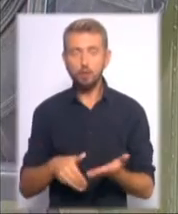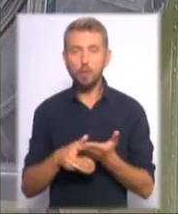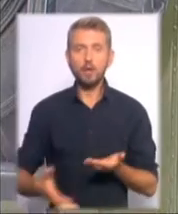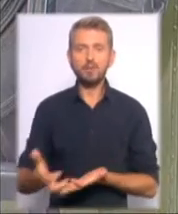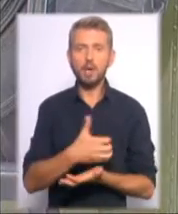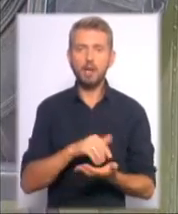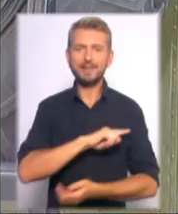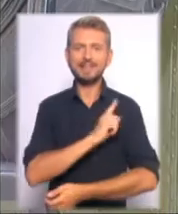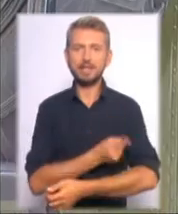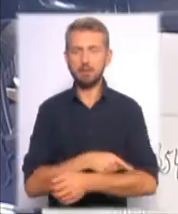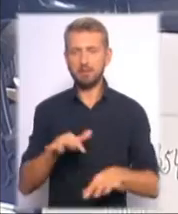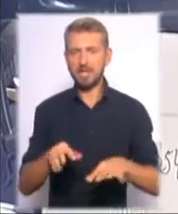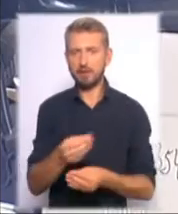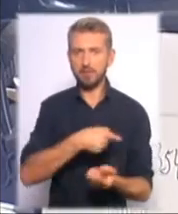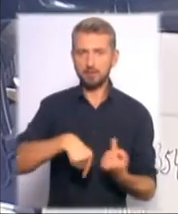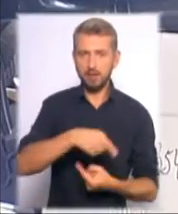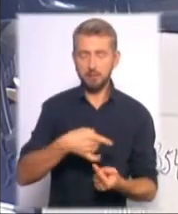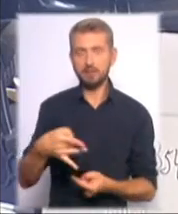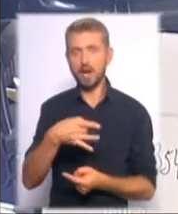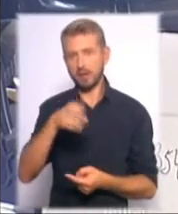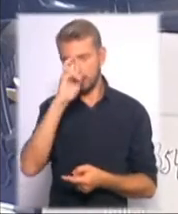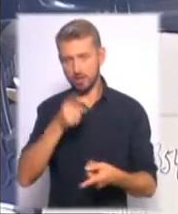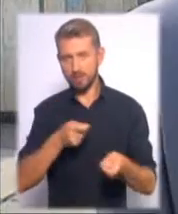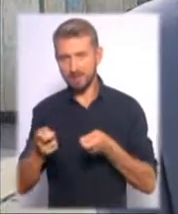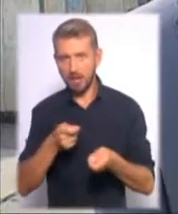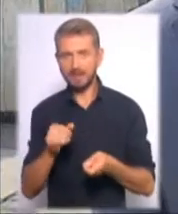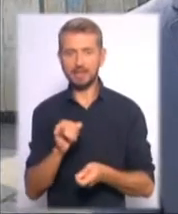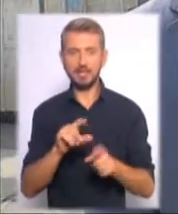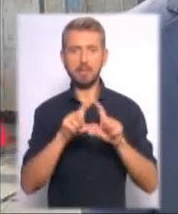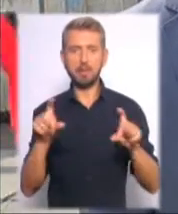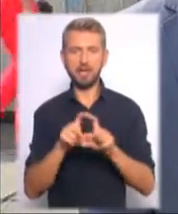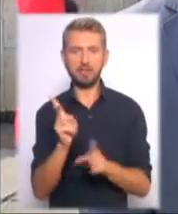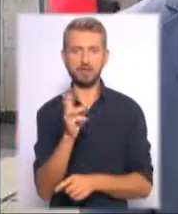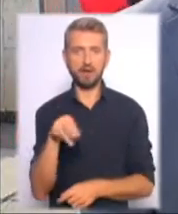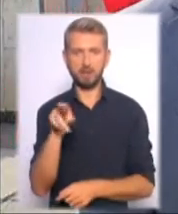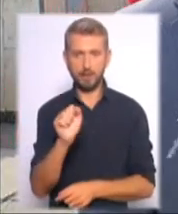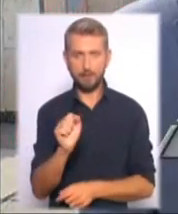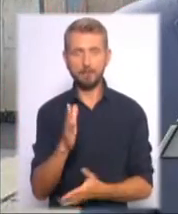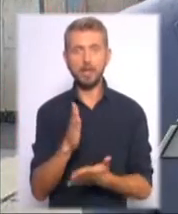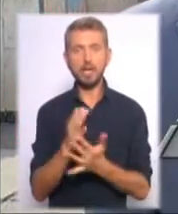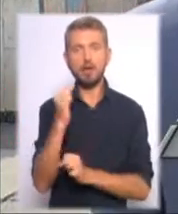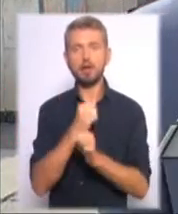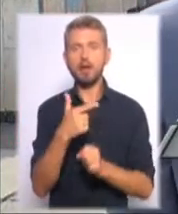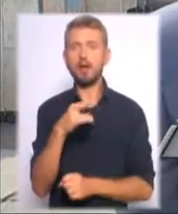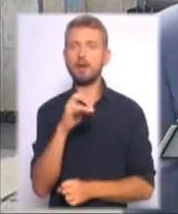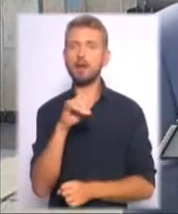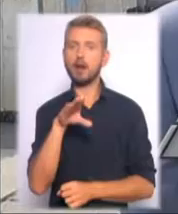підприємців, райдержадміністрації та низьких департаментів КМДА. Є генератори, тому що це